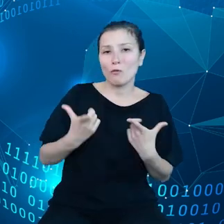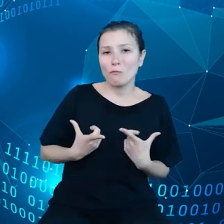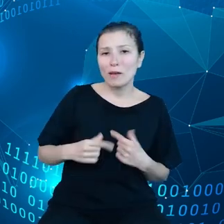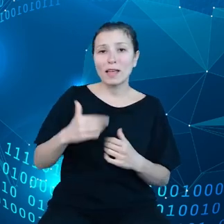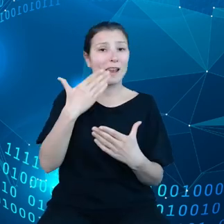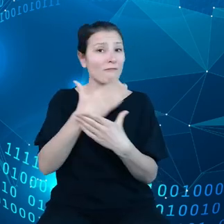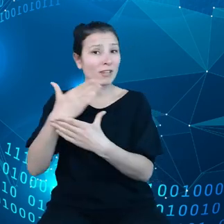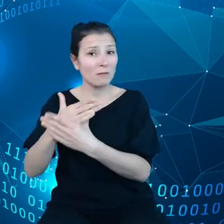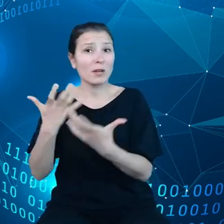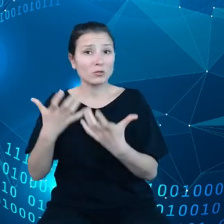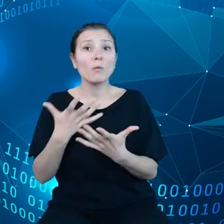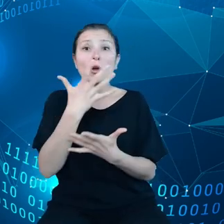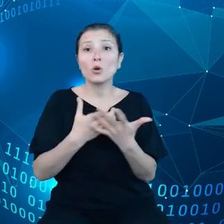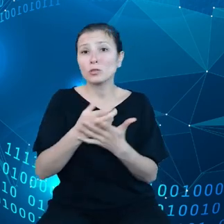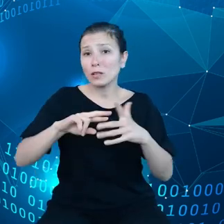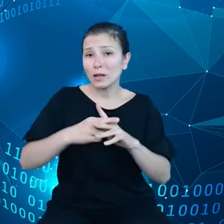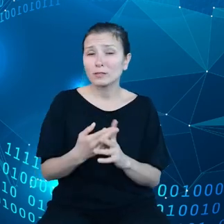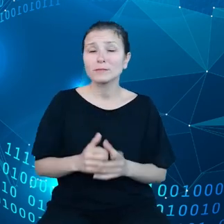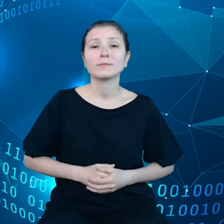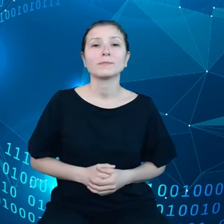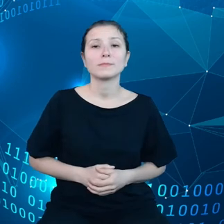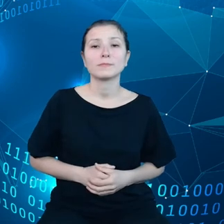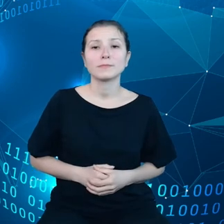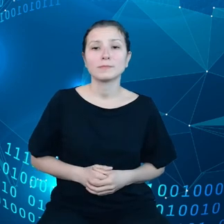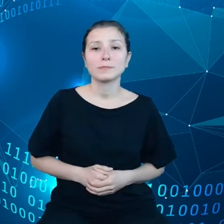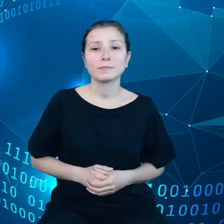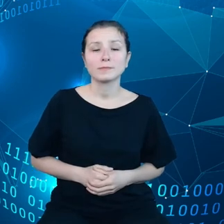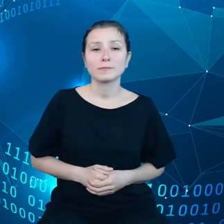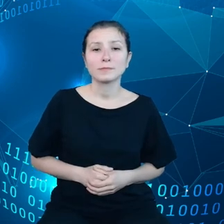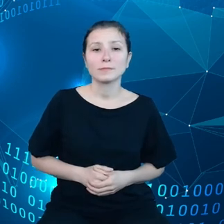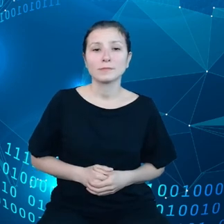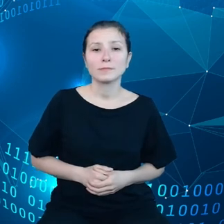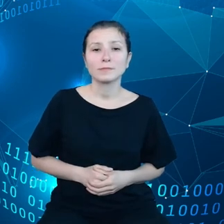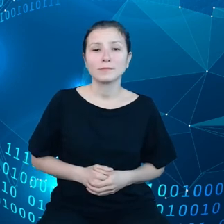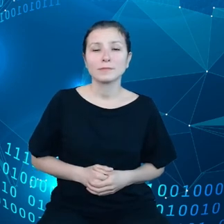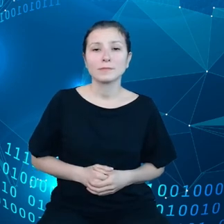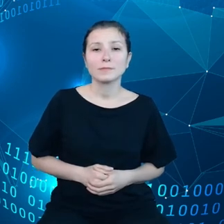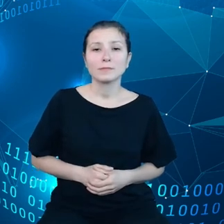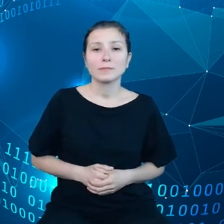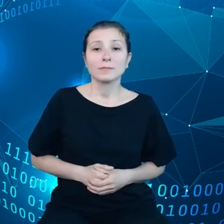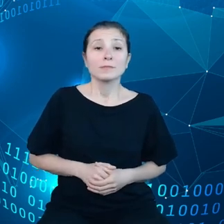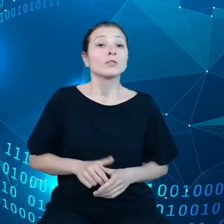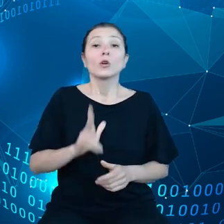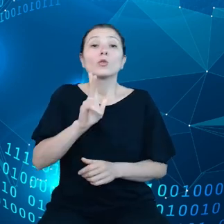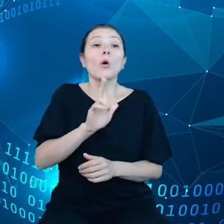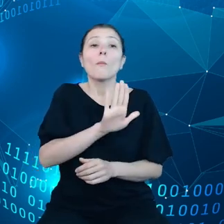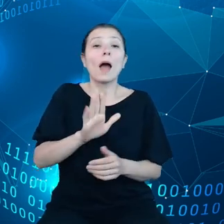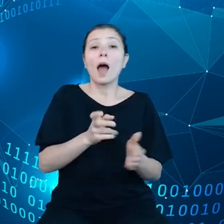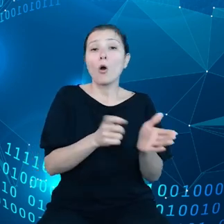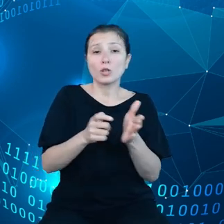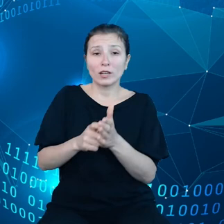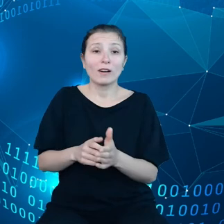Ten słynny biznes, jak to się na każdej prezentacji mówi, ma jakieś oczekiwania. No jakie to są oczekiwania?